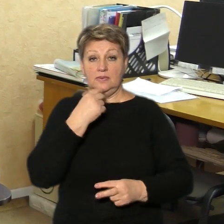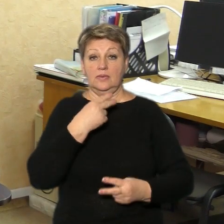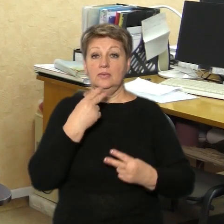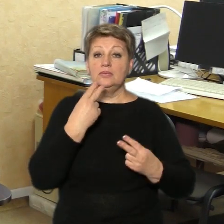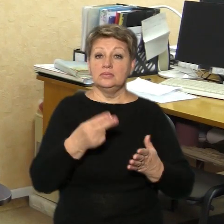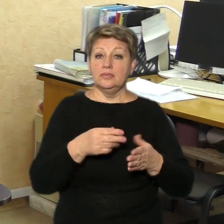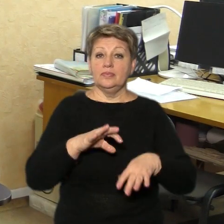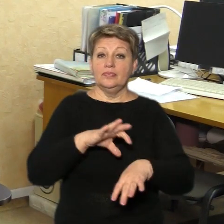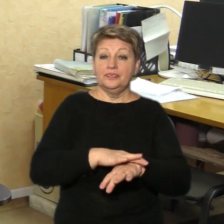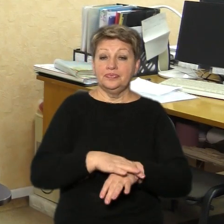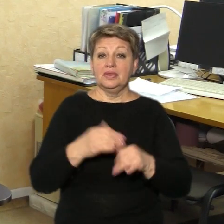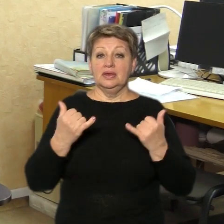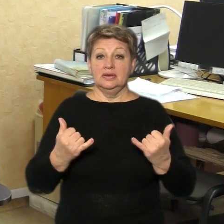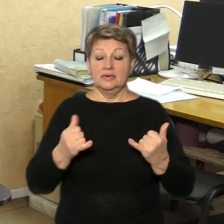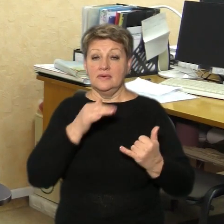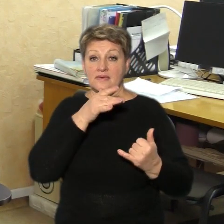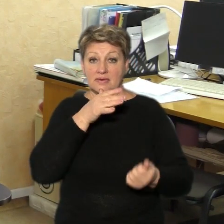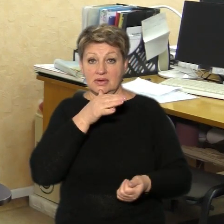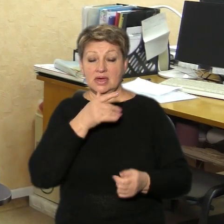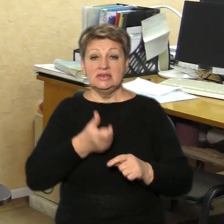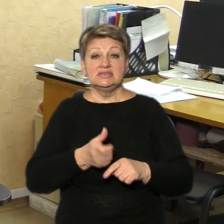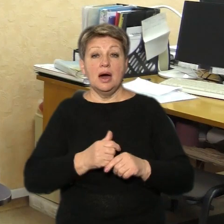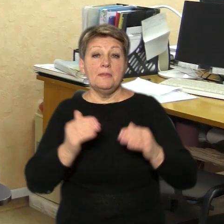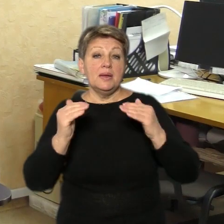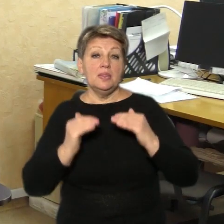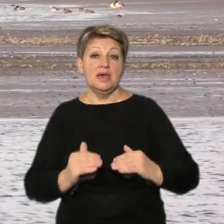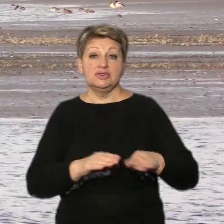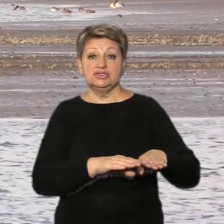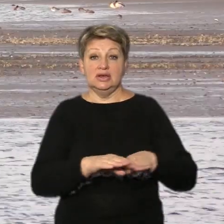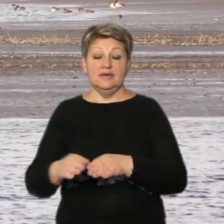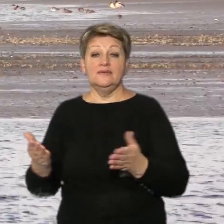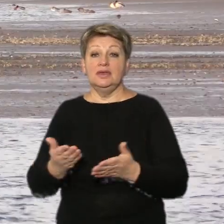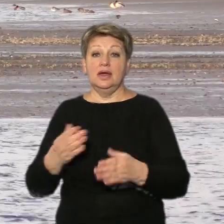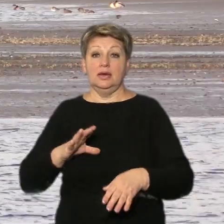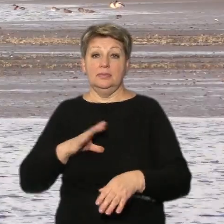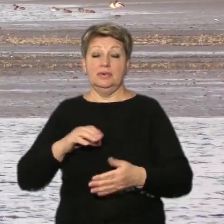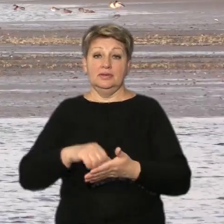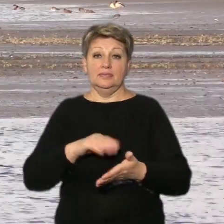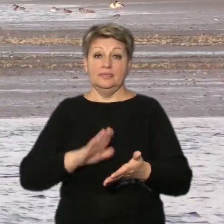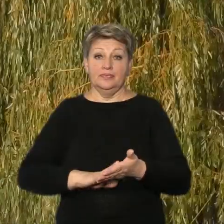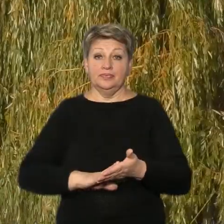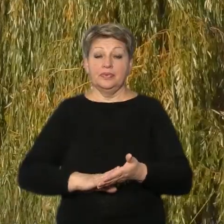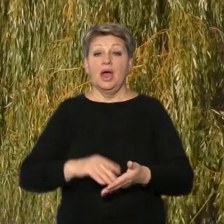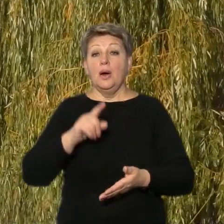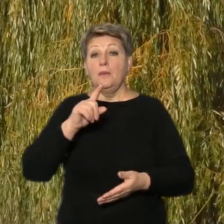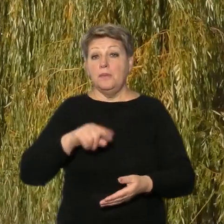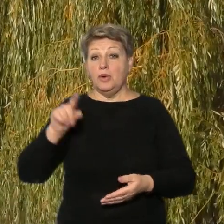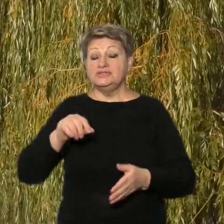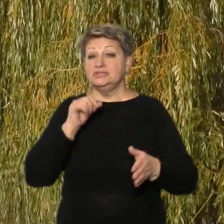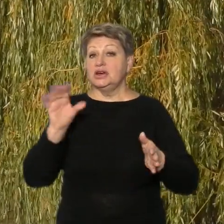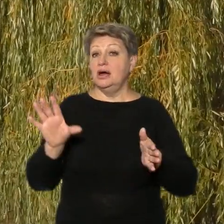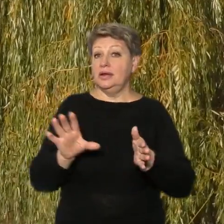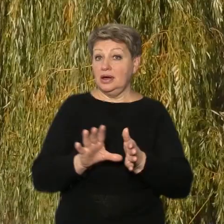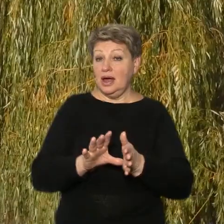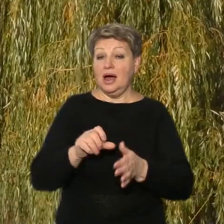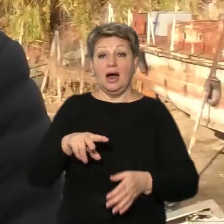саме на цей час, на цю пору року, це найнижчий рівень, який спостерігався. Хоч позначка і рекордна для початку листопада, але